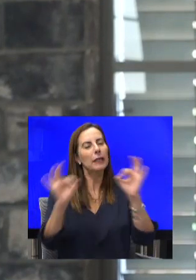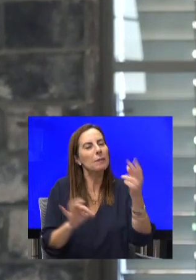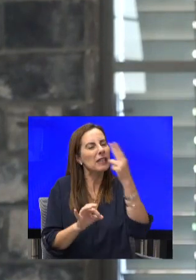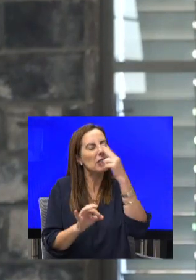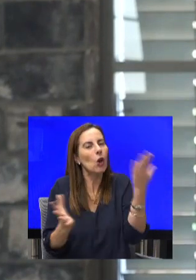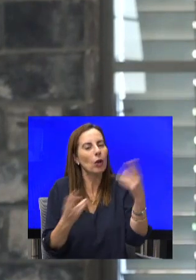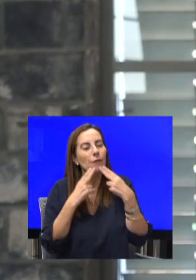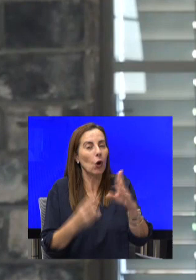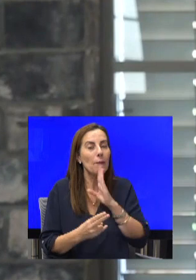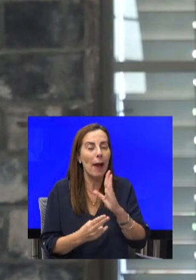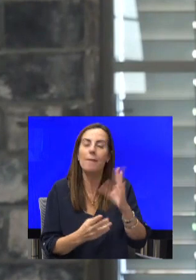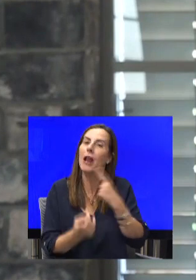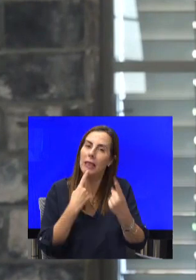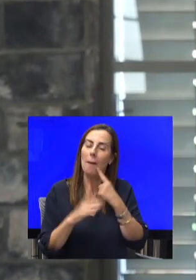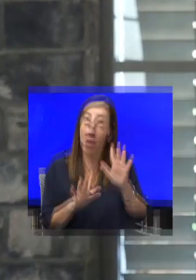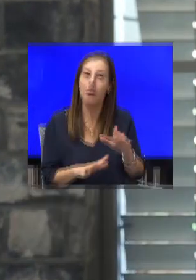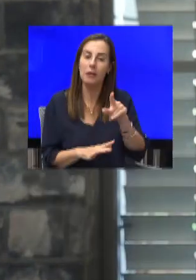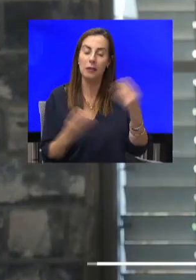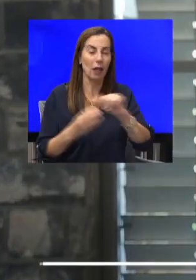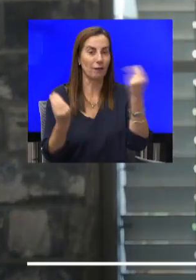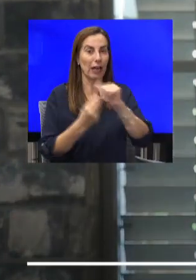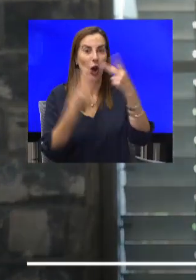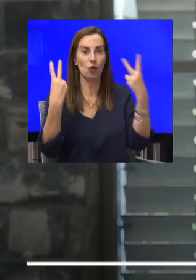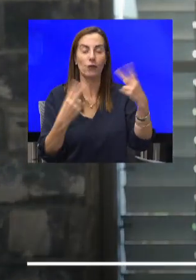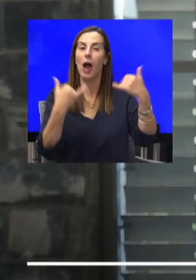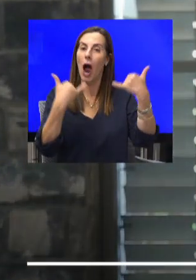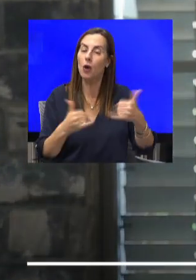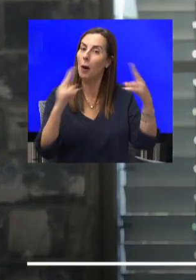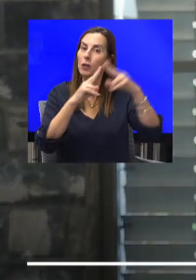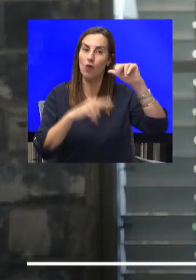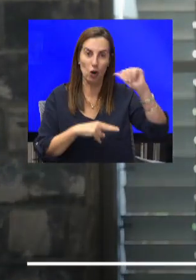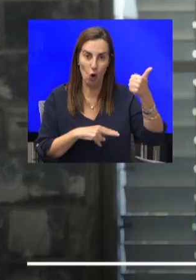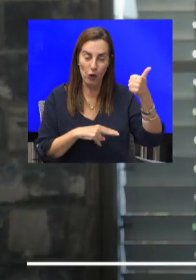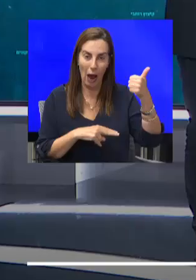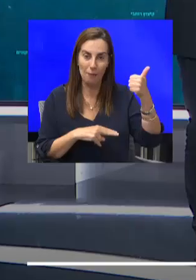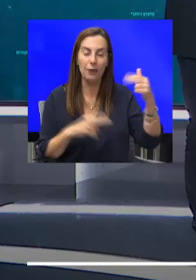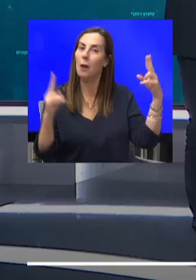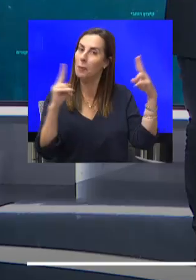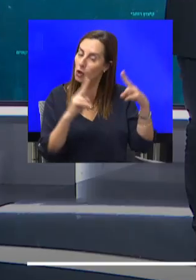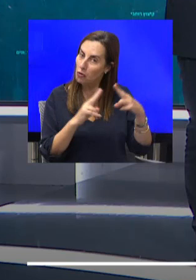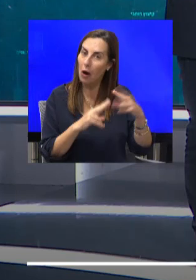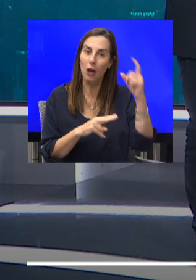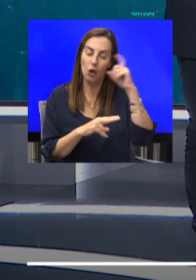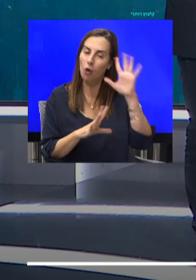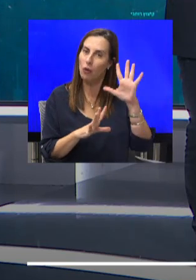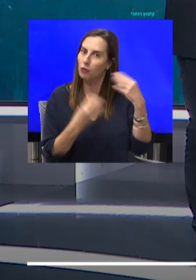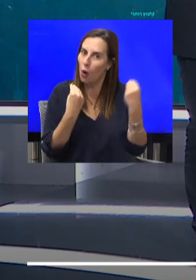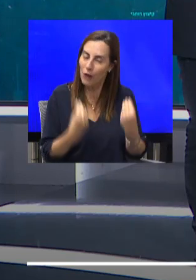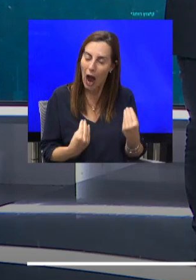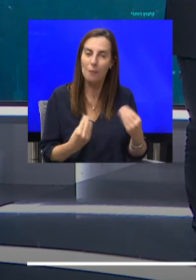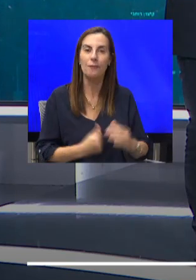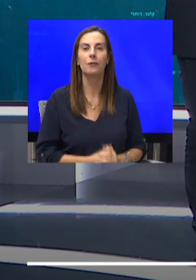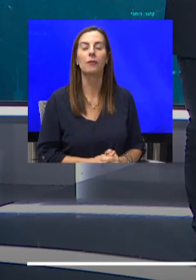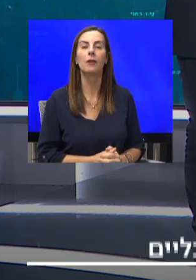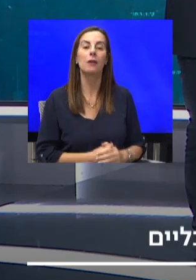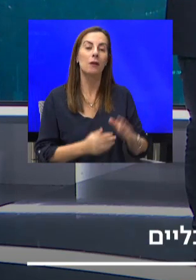ומתן. זה הדבר החשוב. היום הייתה הפגישה הראשונה. הייתה פגישה, אני חושב, פרודוקטיבית. ובהמשך לצפויות